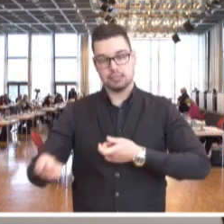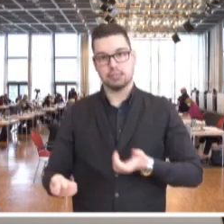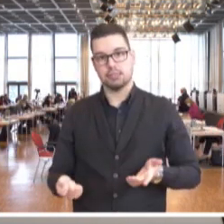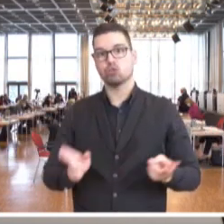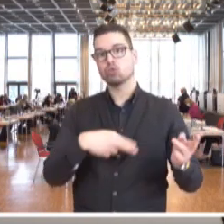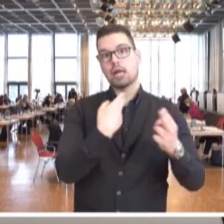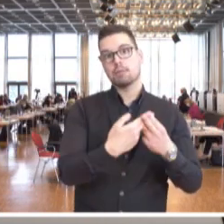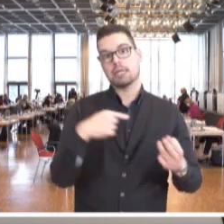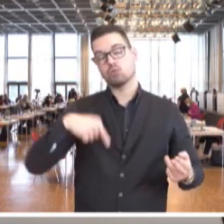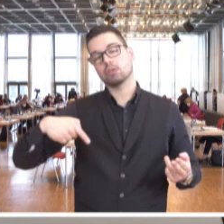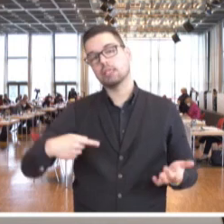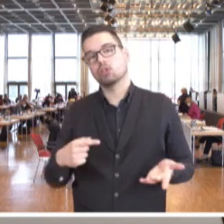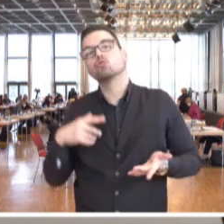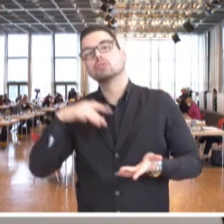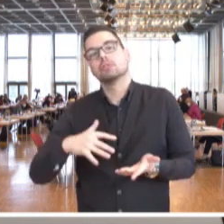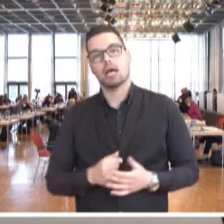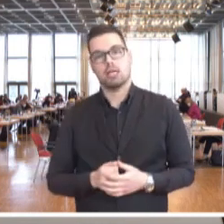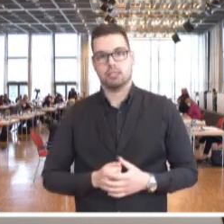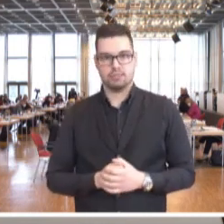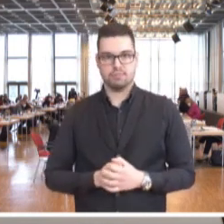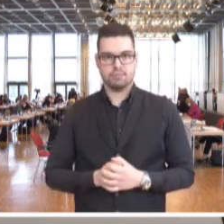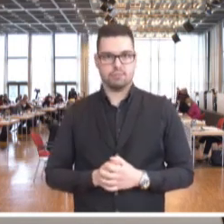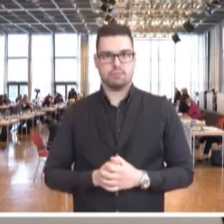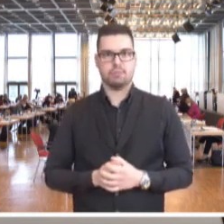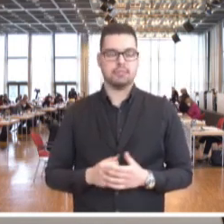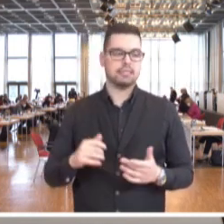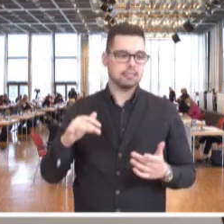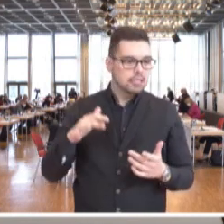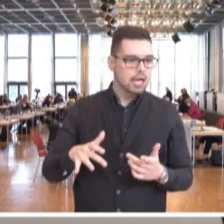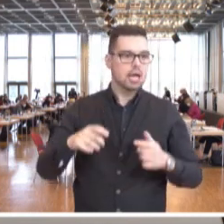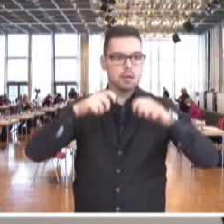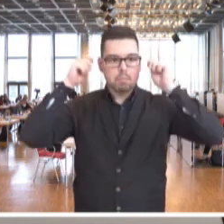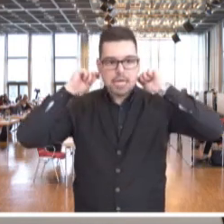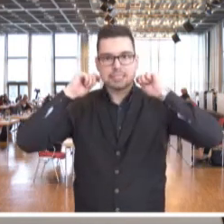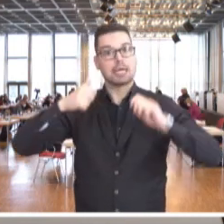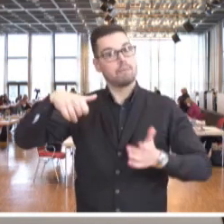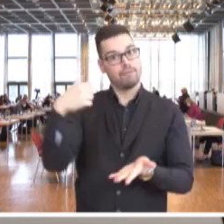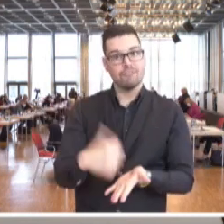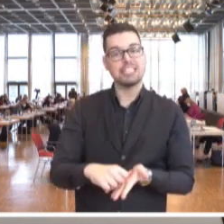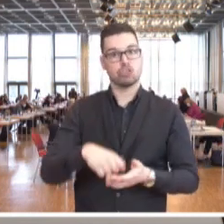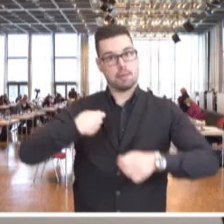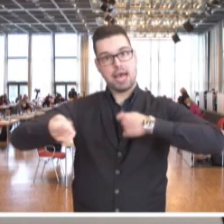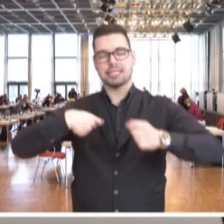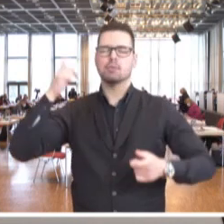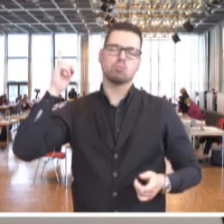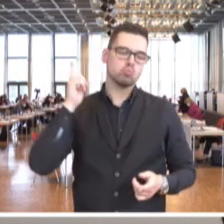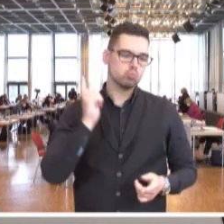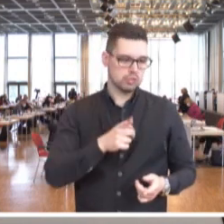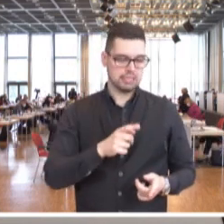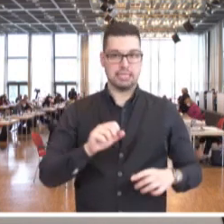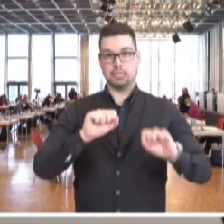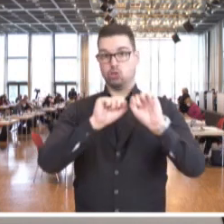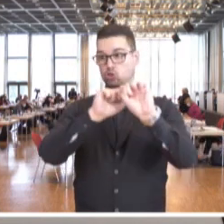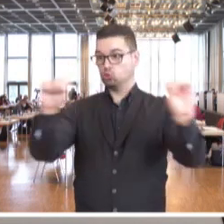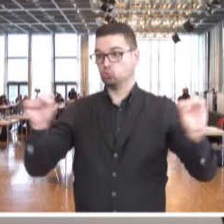eine Anpassung hier erreicht, entsprechend, dass wir eine Maßgetragepflicht im Einzelhandel haben, als Schutz,